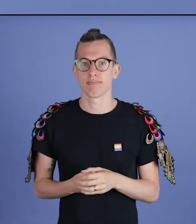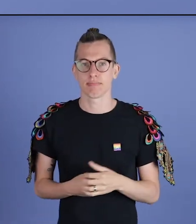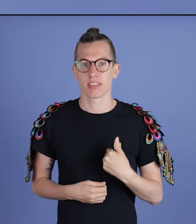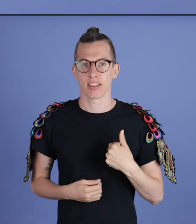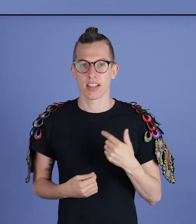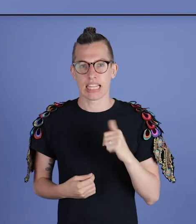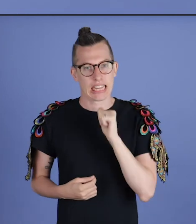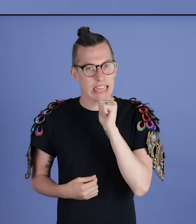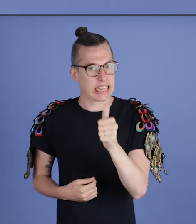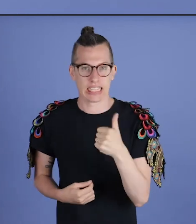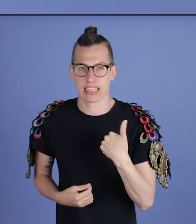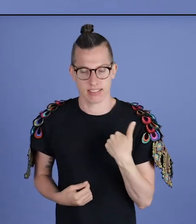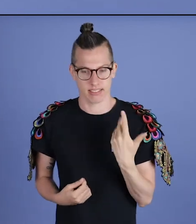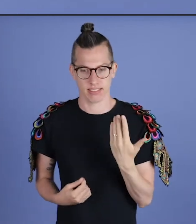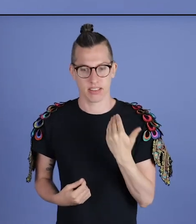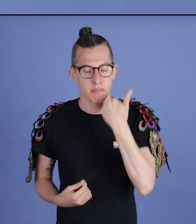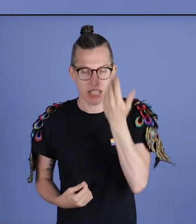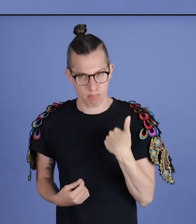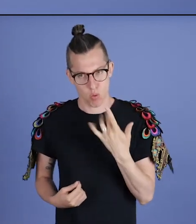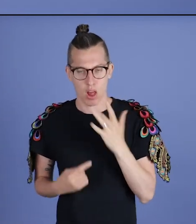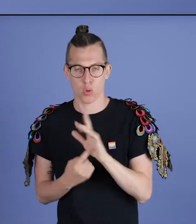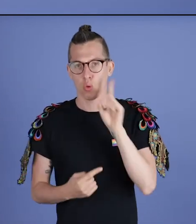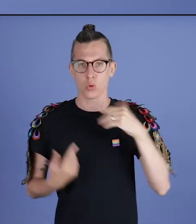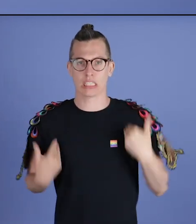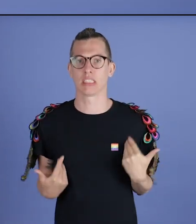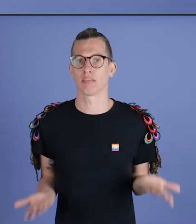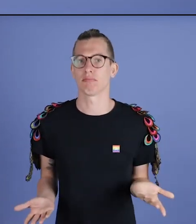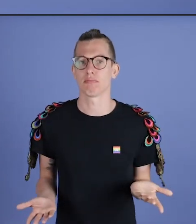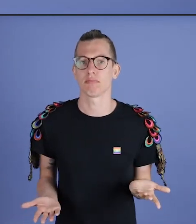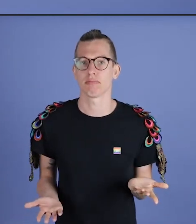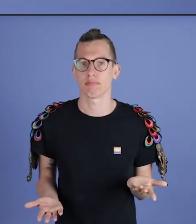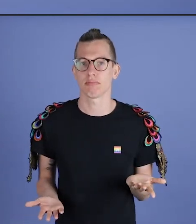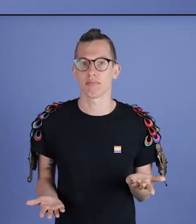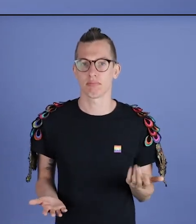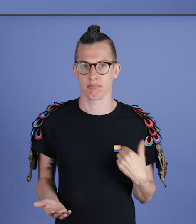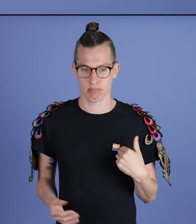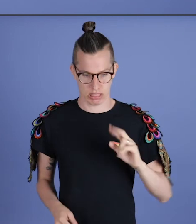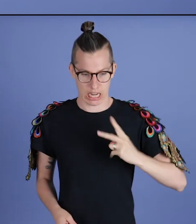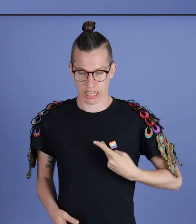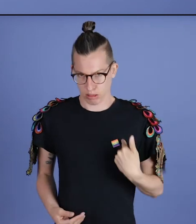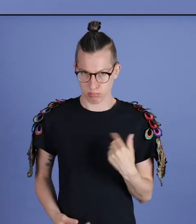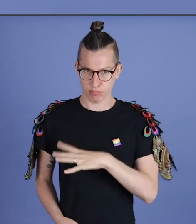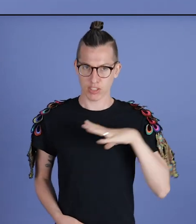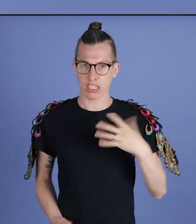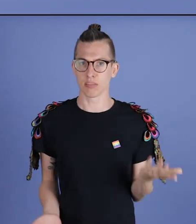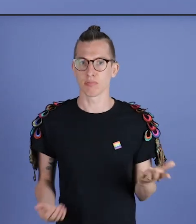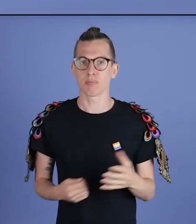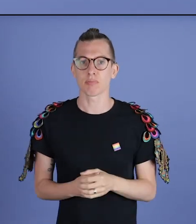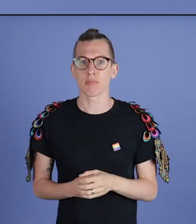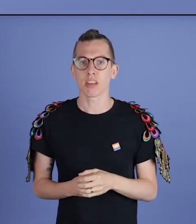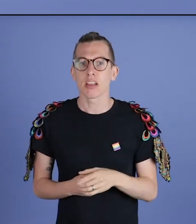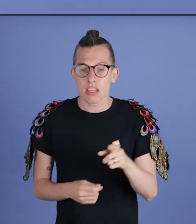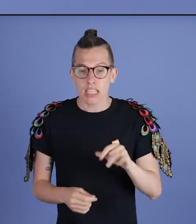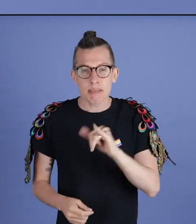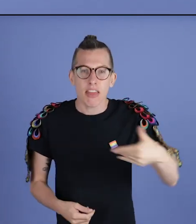komen en eigenlijk te leven als mezelf. Ik ben zelf niet beschaamd om transgender te zijn. Maar van het moment dat iemand een